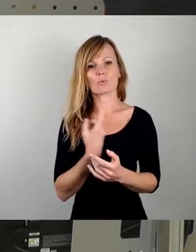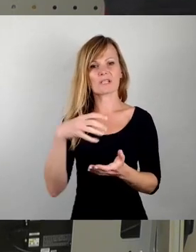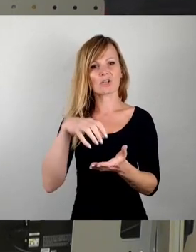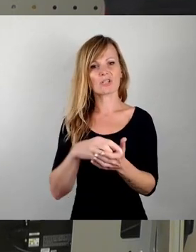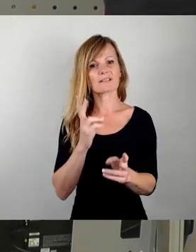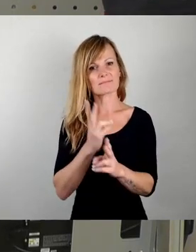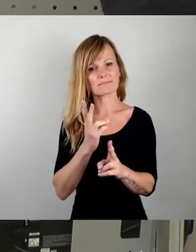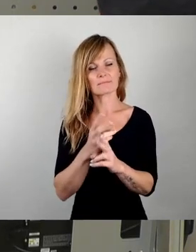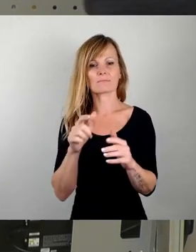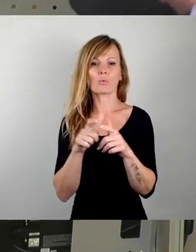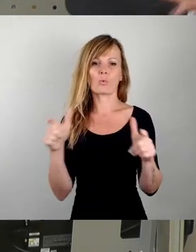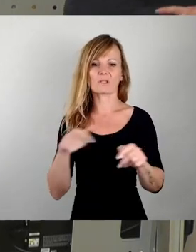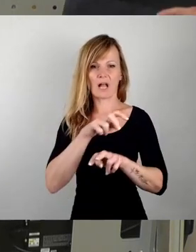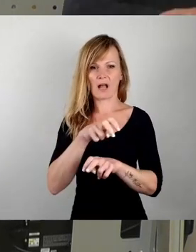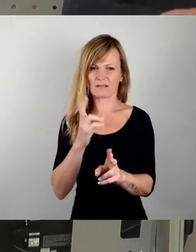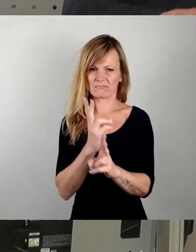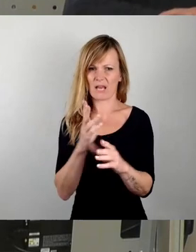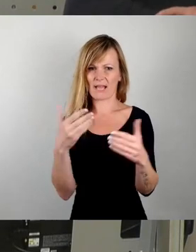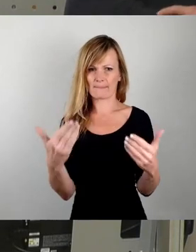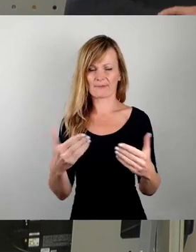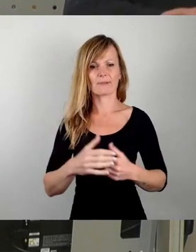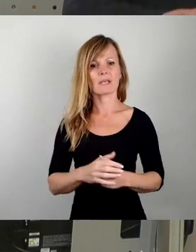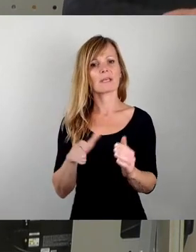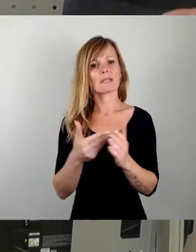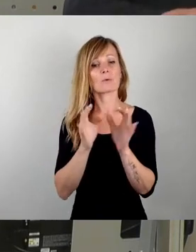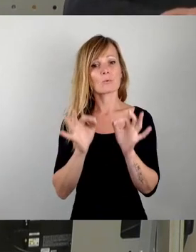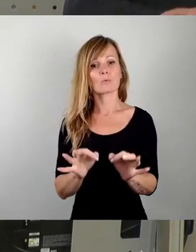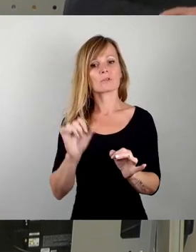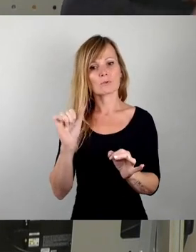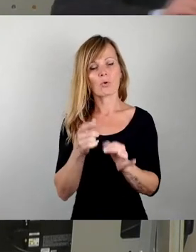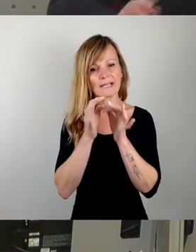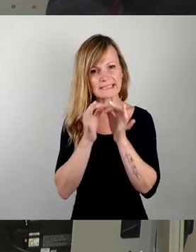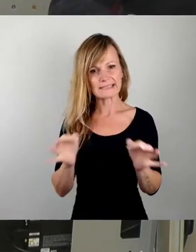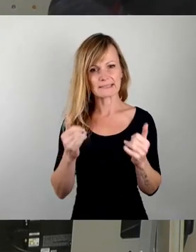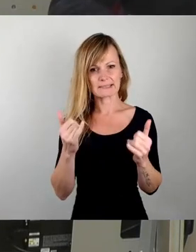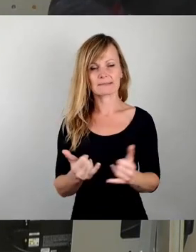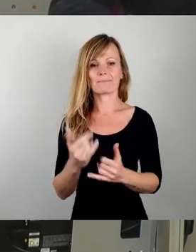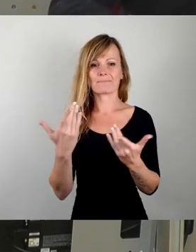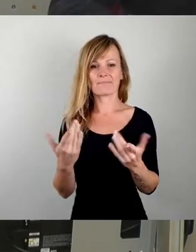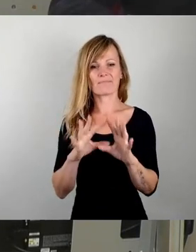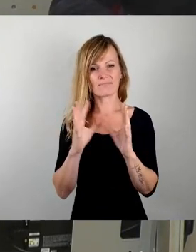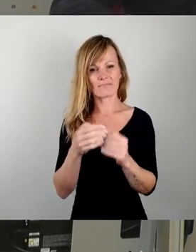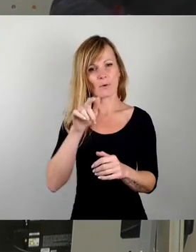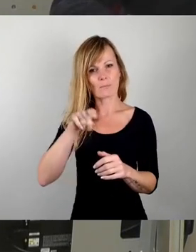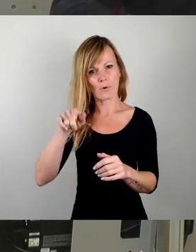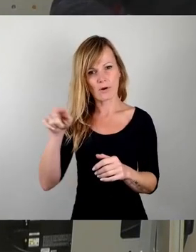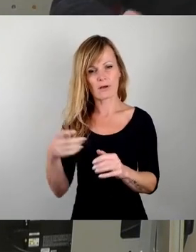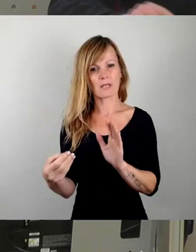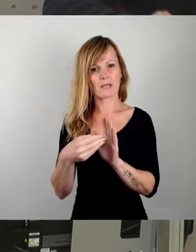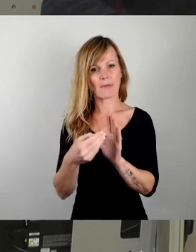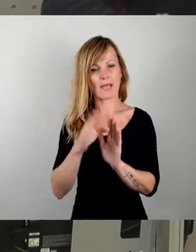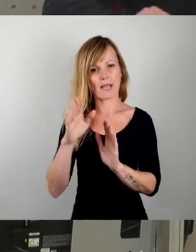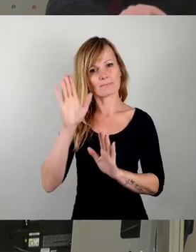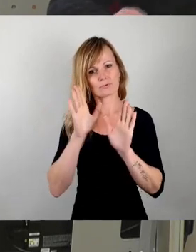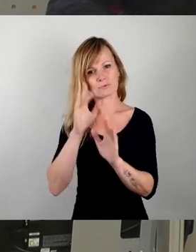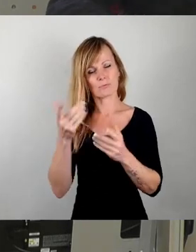Und ebenso finde ich es auch gut, dass jetzt auch noch mal im Detail, auch noch mal, wie gesagt, die Zivilgesellschaft dort mit einbezogen wurde. Denn es ist tatsächlich